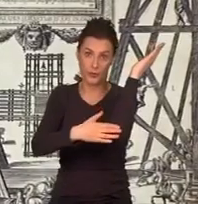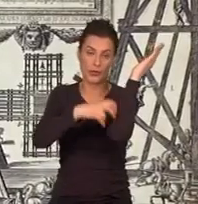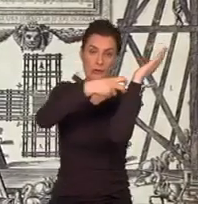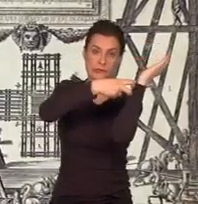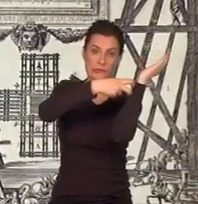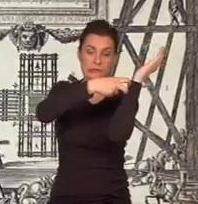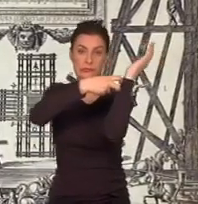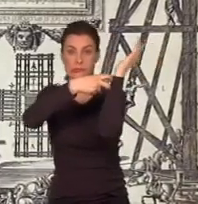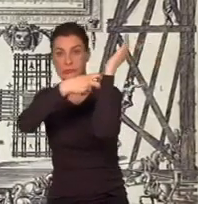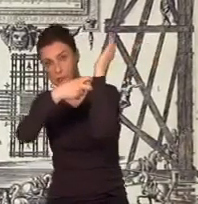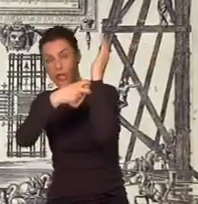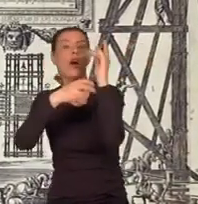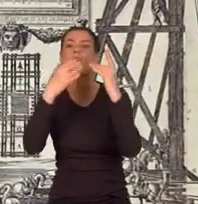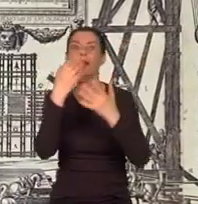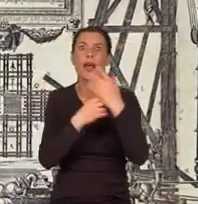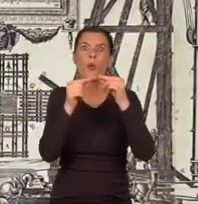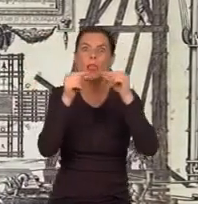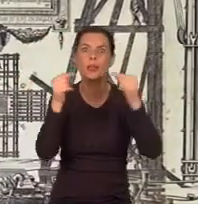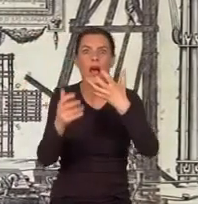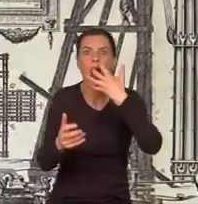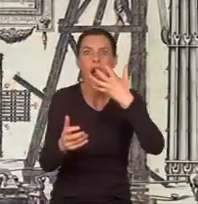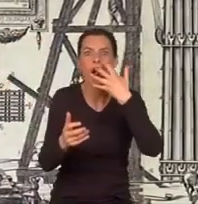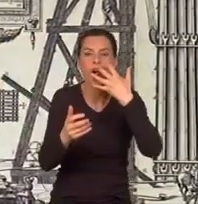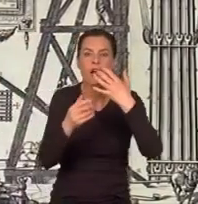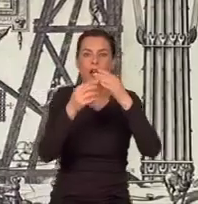Liny się rozgrzały i stały się różniejsze.